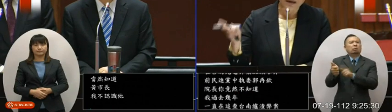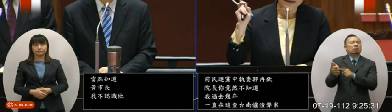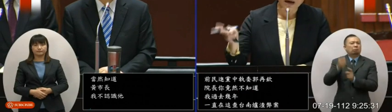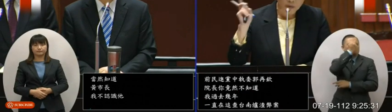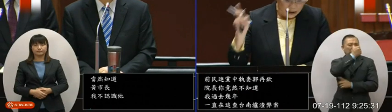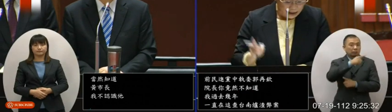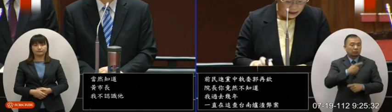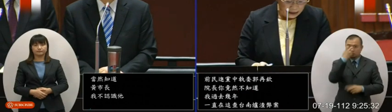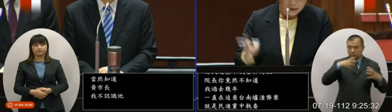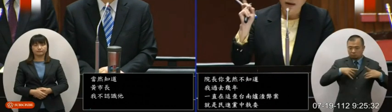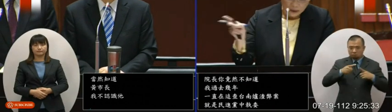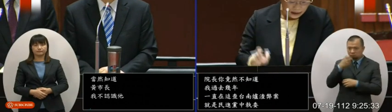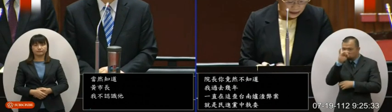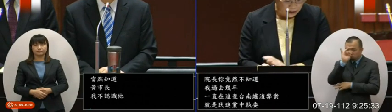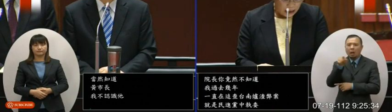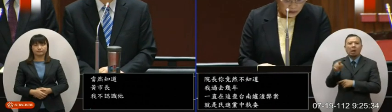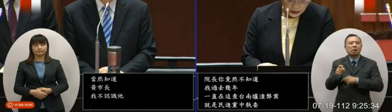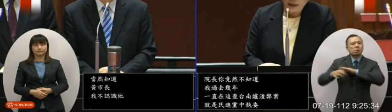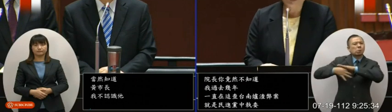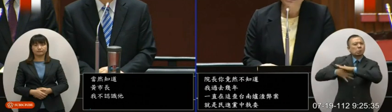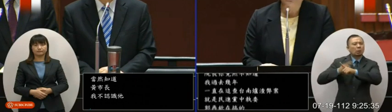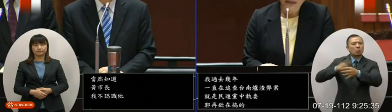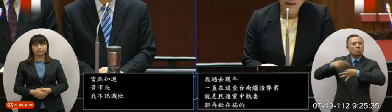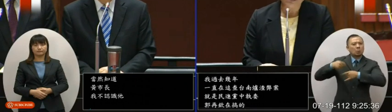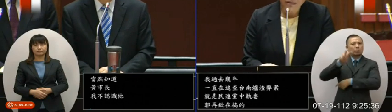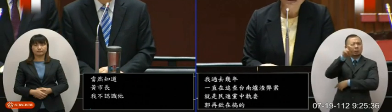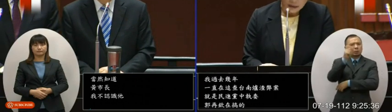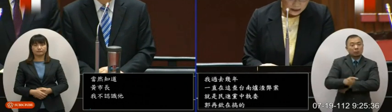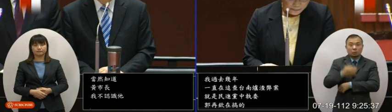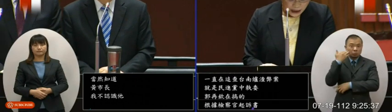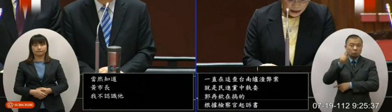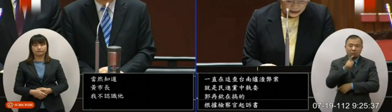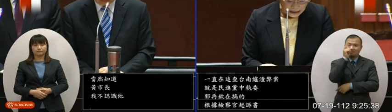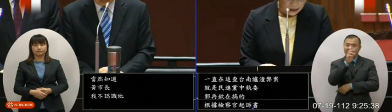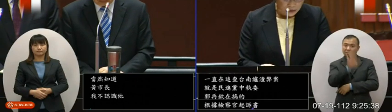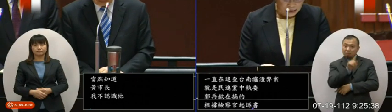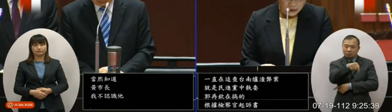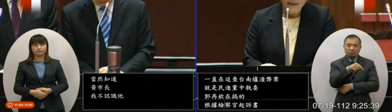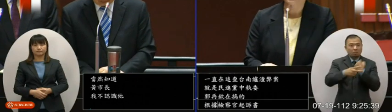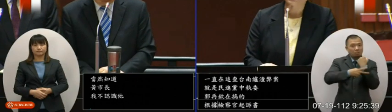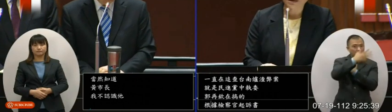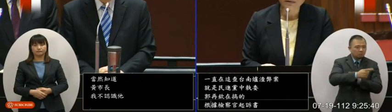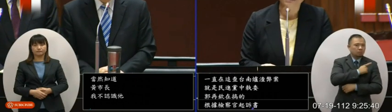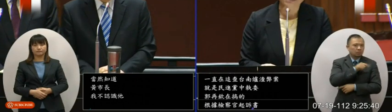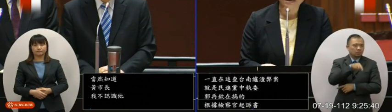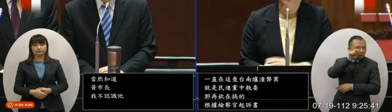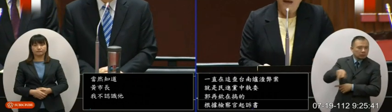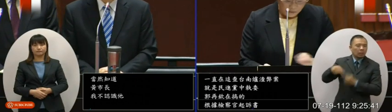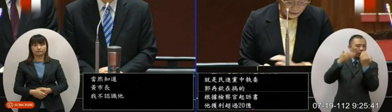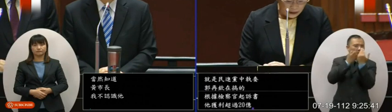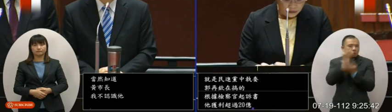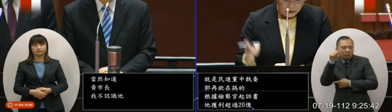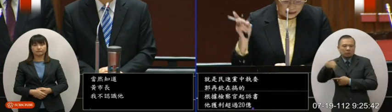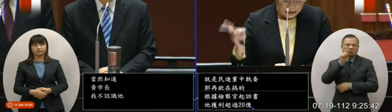他的获利超过20亿超过20亿所以若不是有当地的吹哨人里长来吹哨我想这些污染的